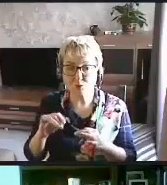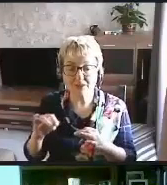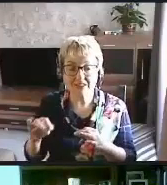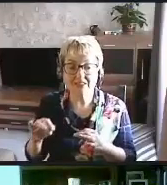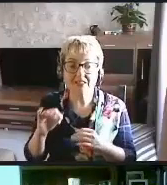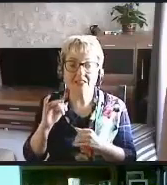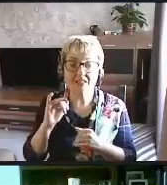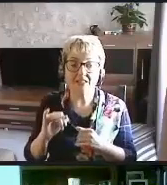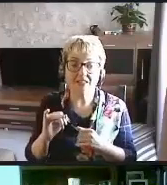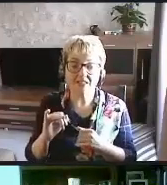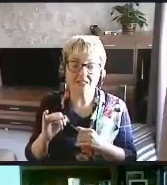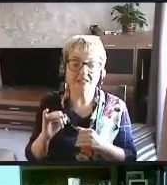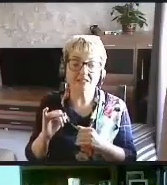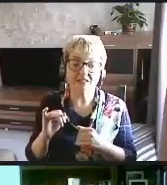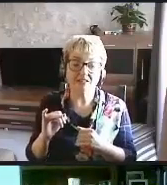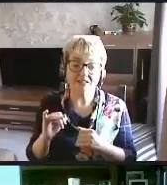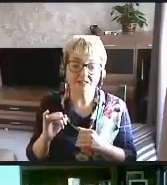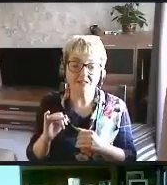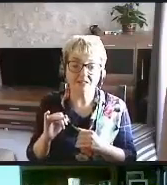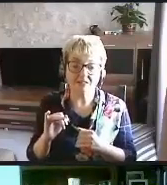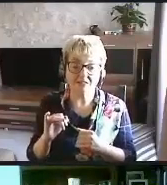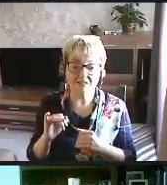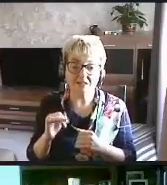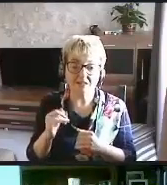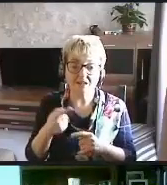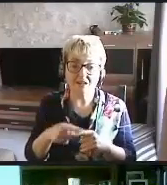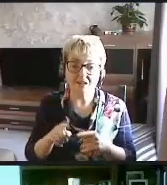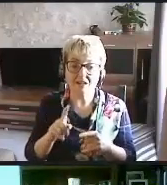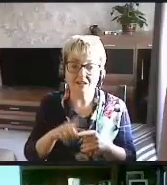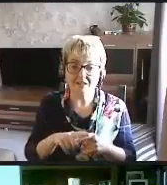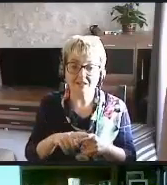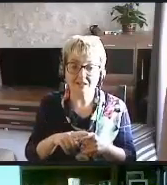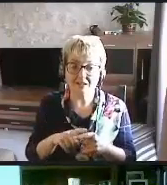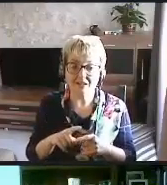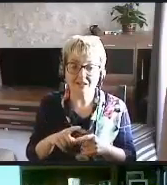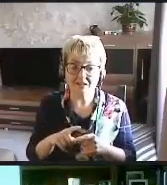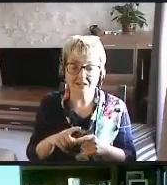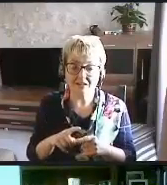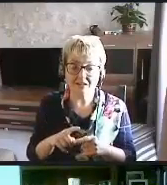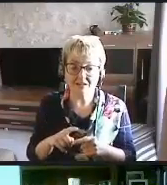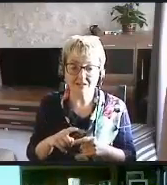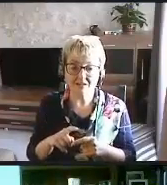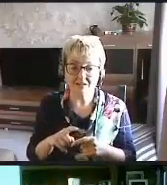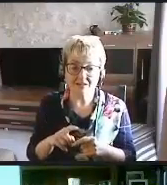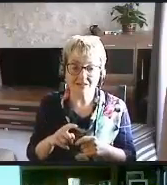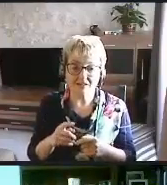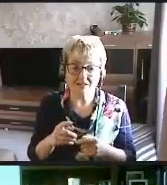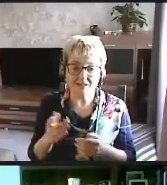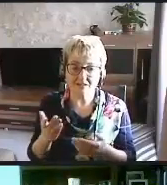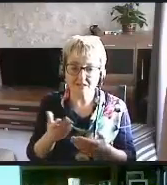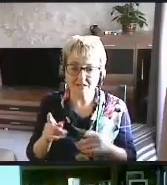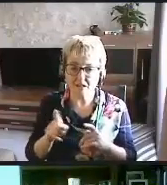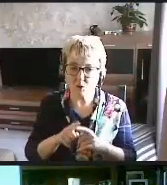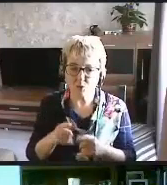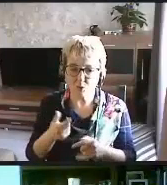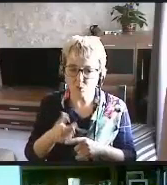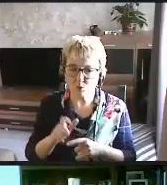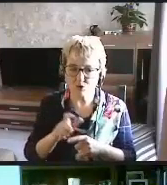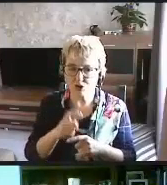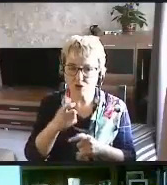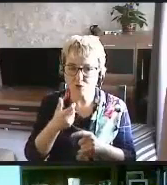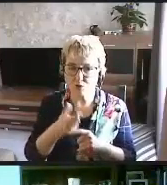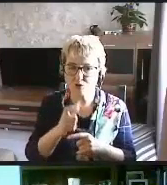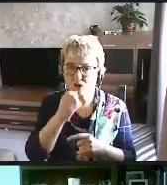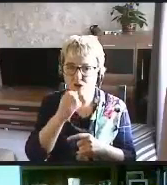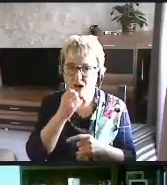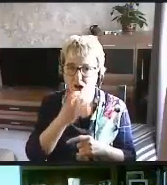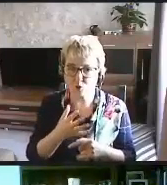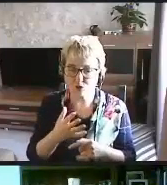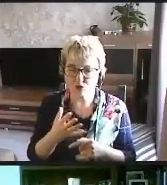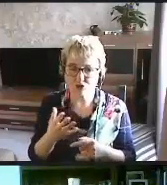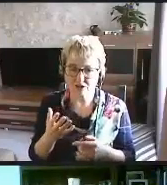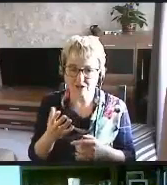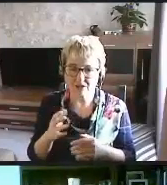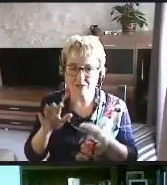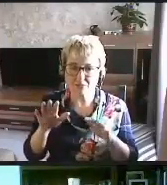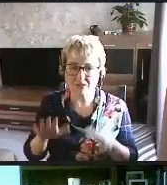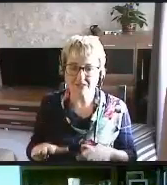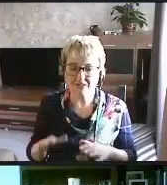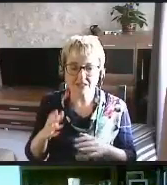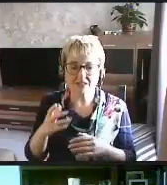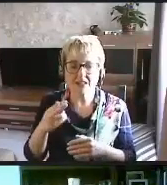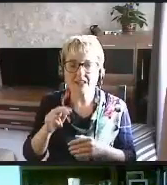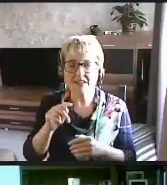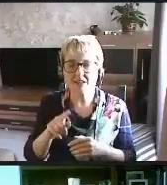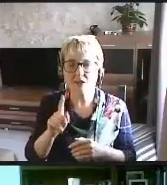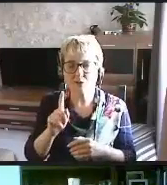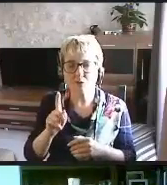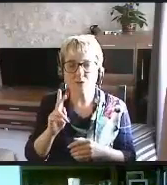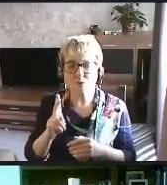И это такое очень-очень хорошее место для